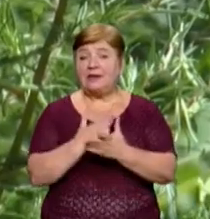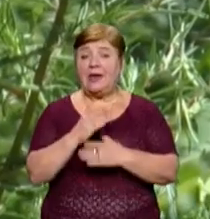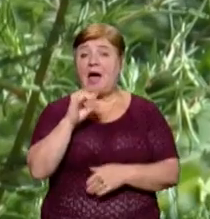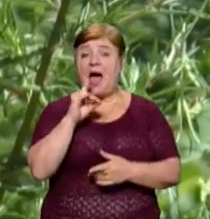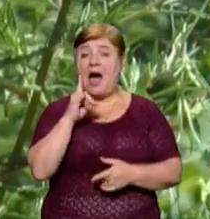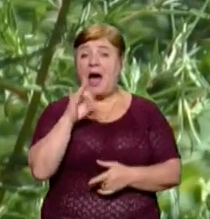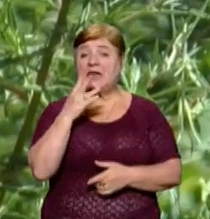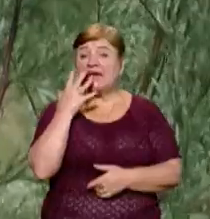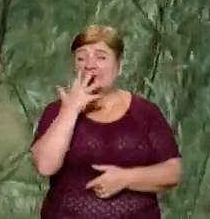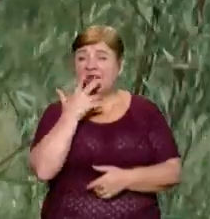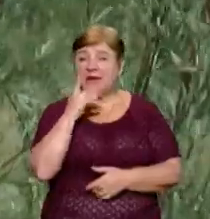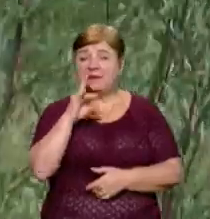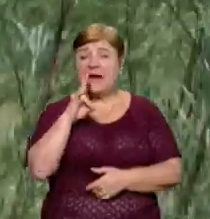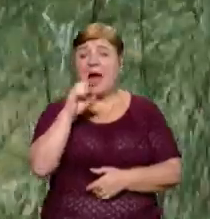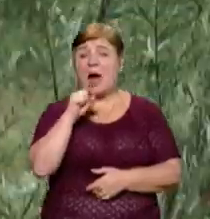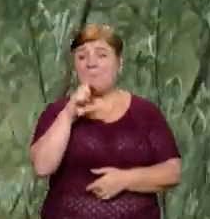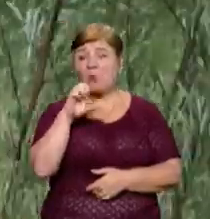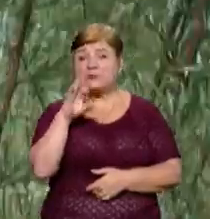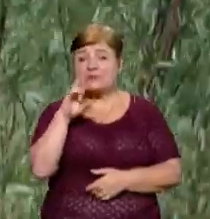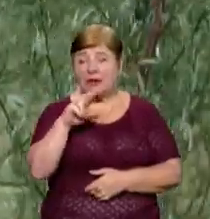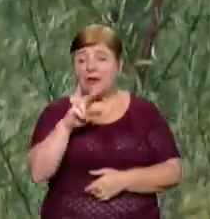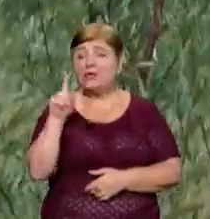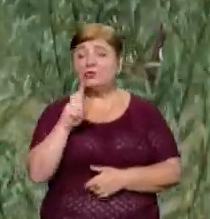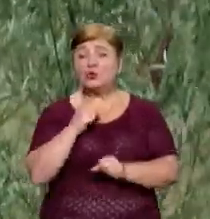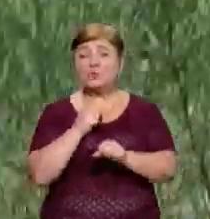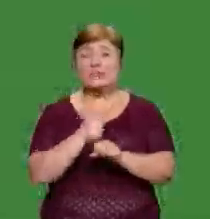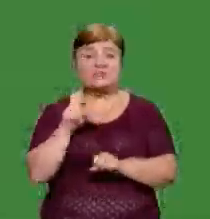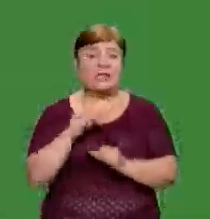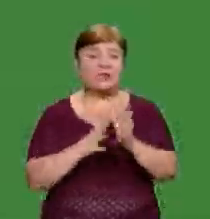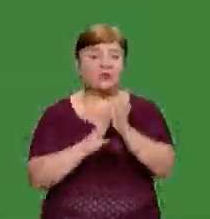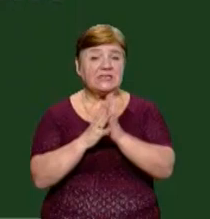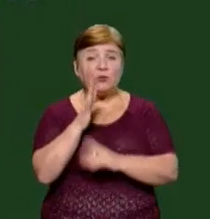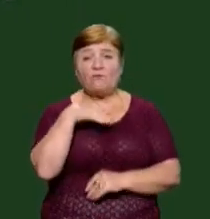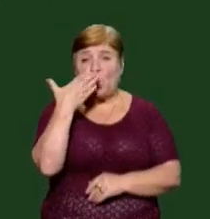амброзію. Де вона росте та що роблять із цією рослиною в Ужгороді?